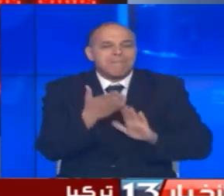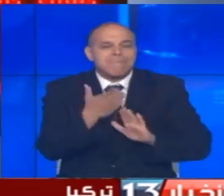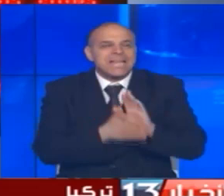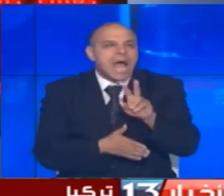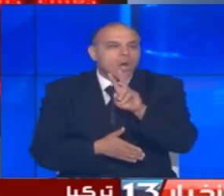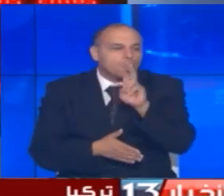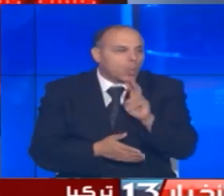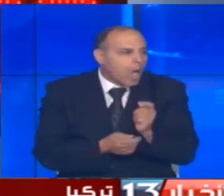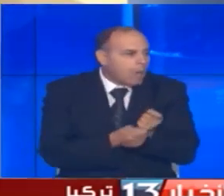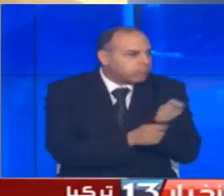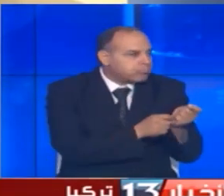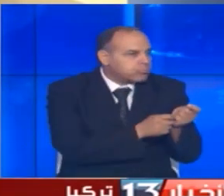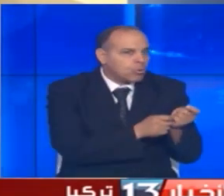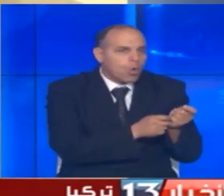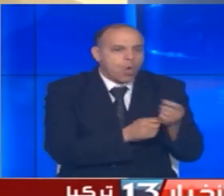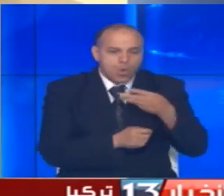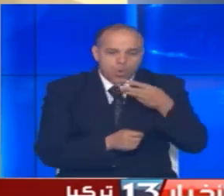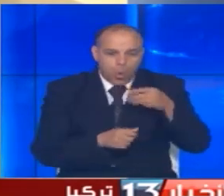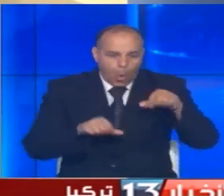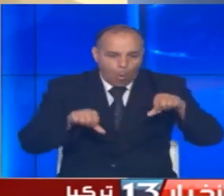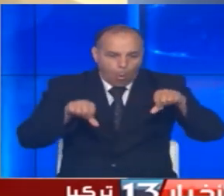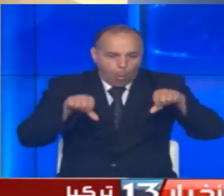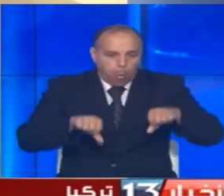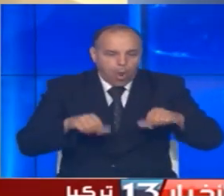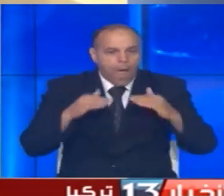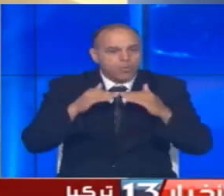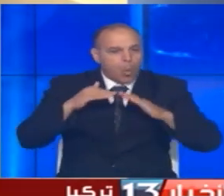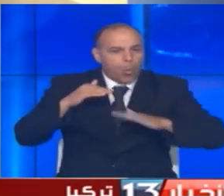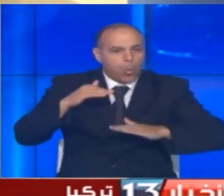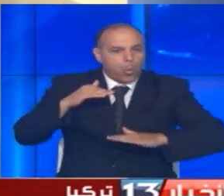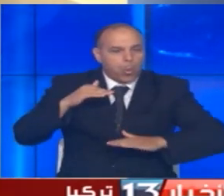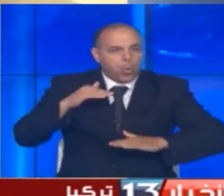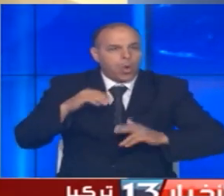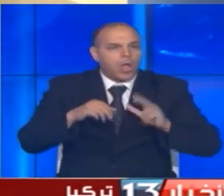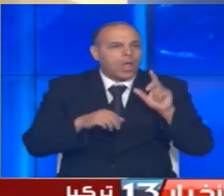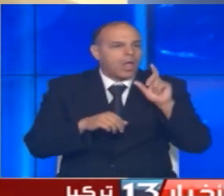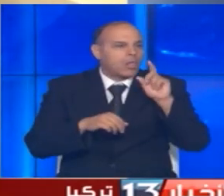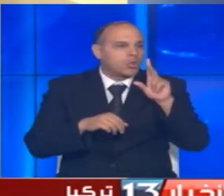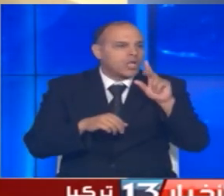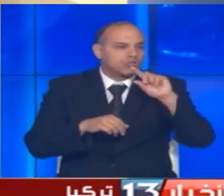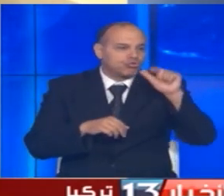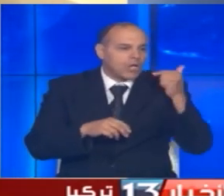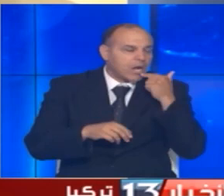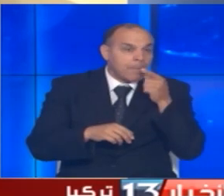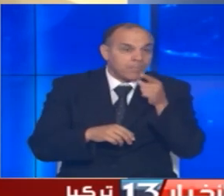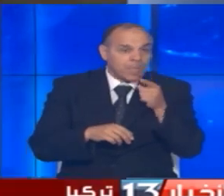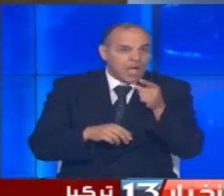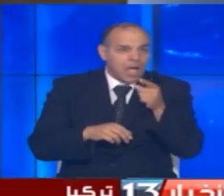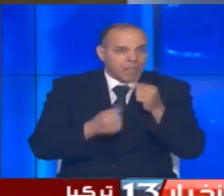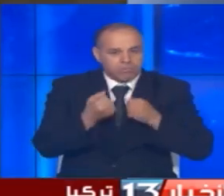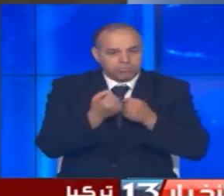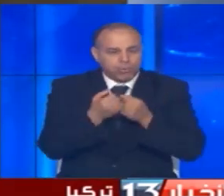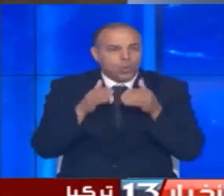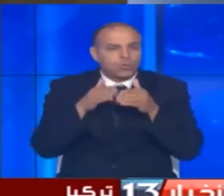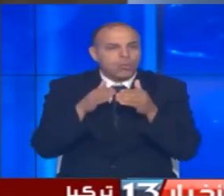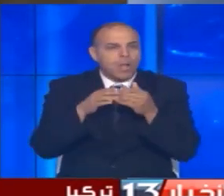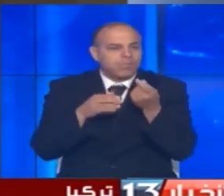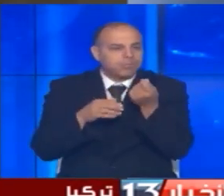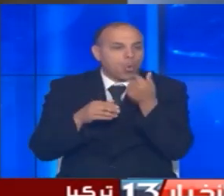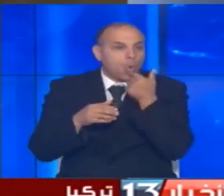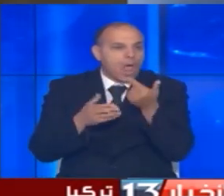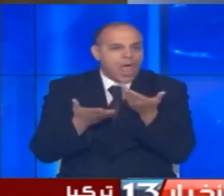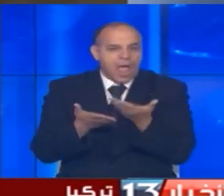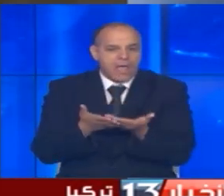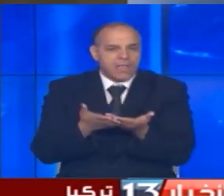دولار وتراجع اليورو إلى أقل مستوياته منذ 13 شهرا مقابل تعزيز الطلب على العملات التي